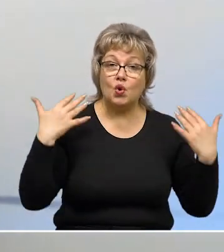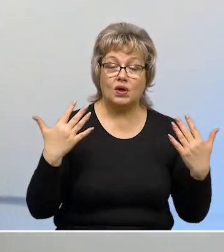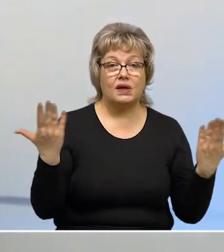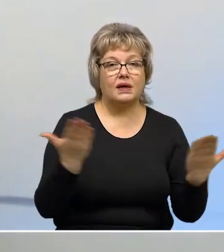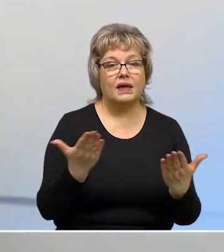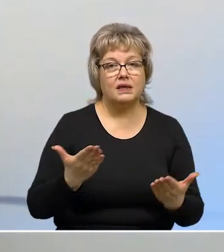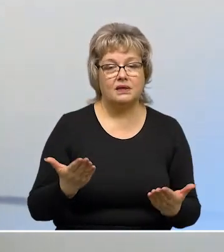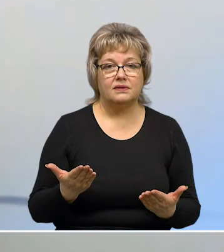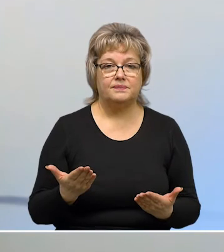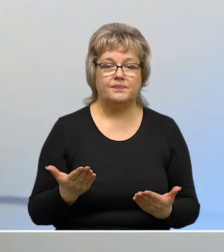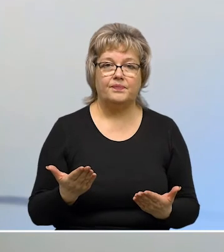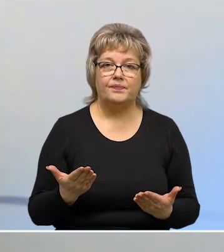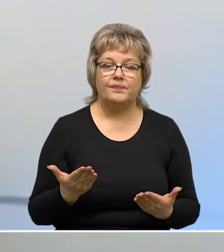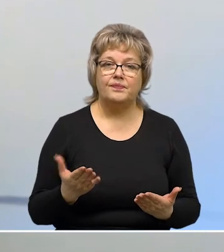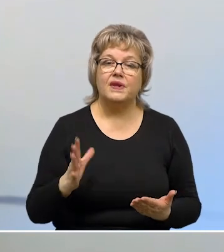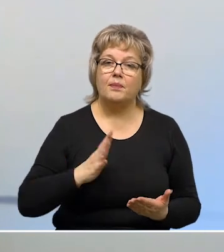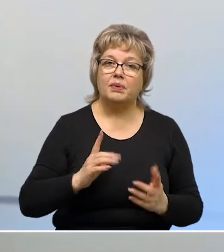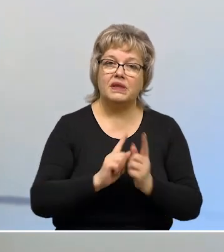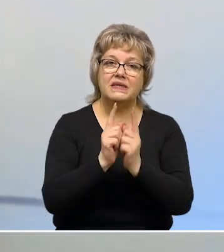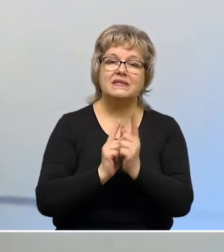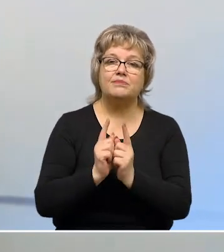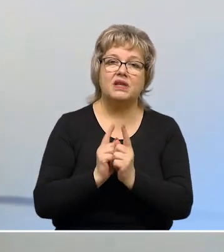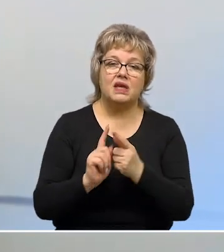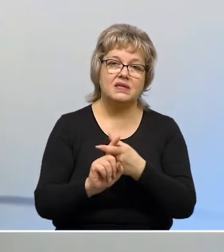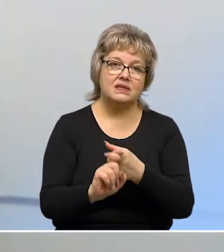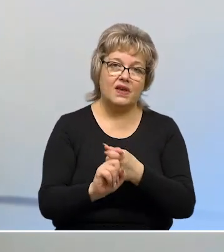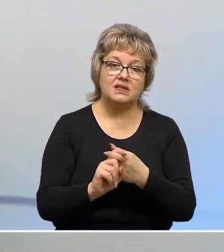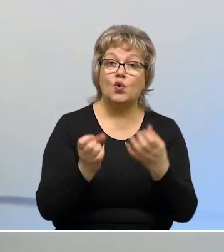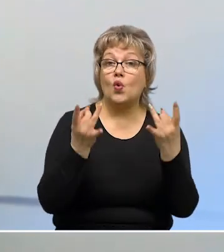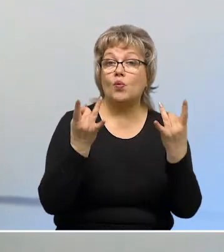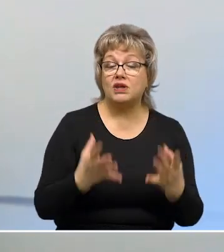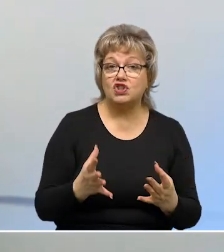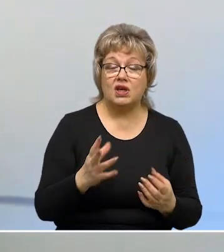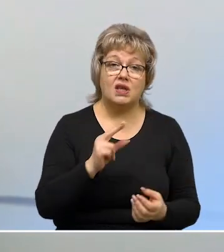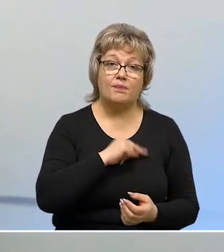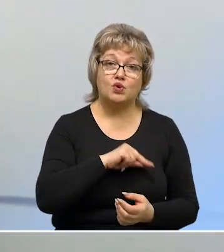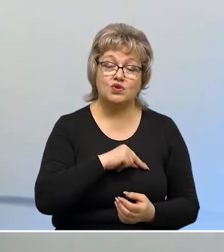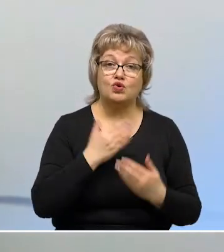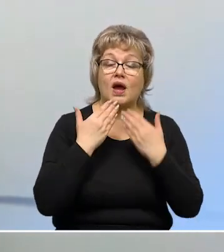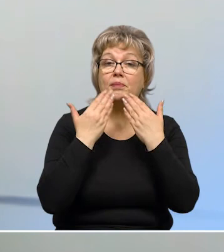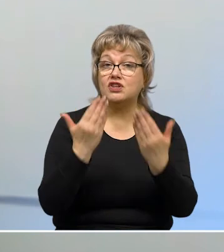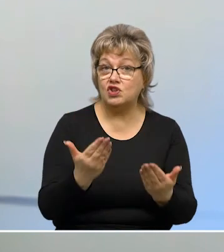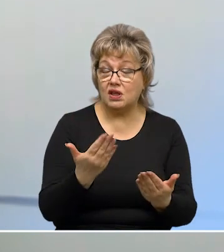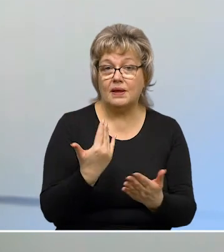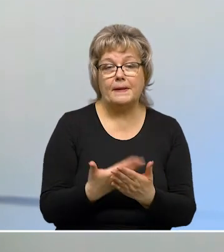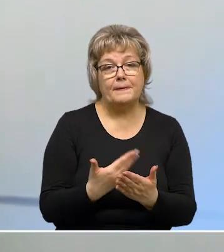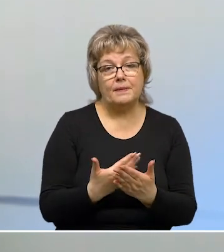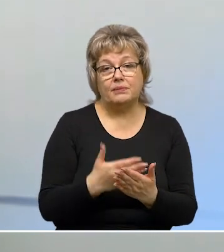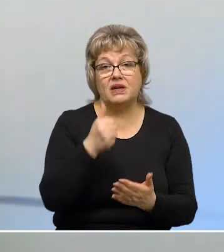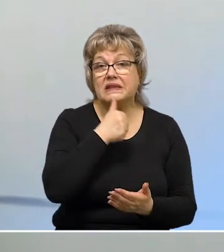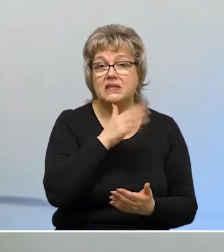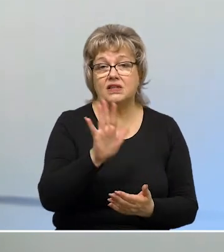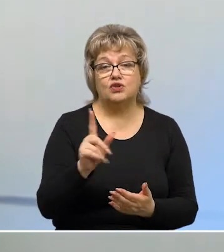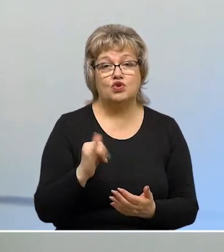Много каких... Много было изменений, связанных с упрощением процедуры обращения. Допустим,